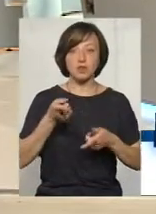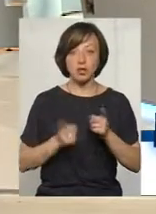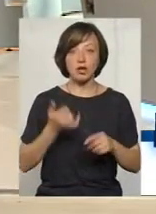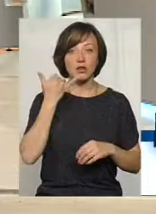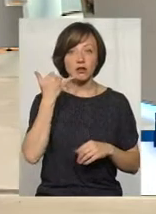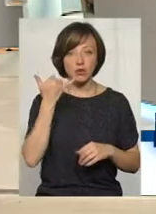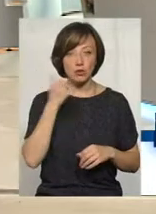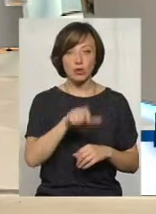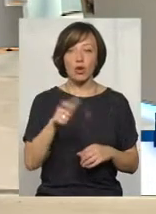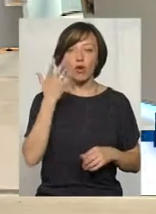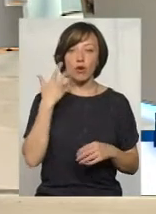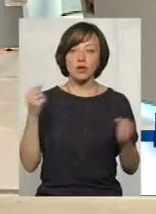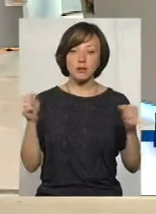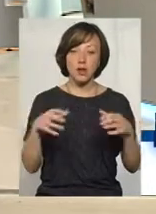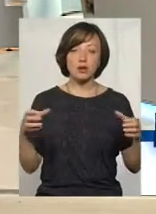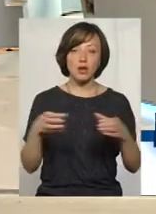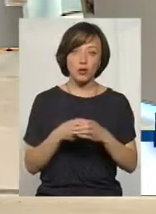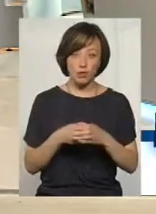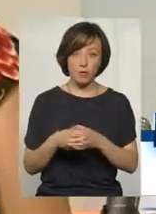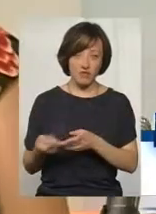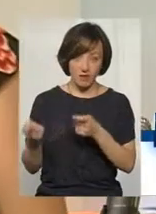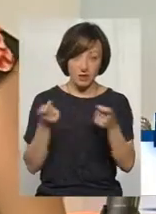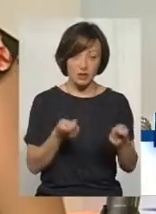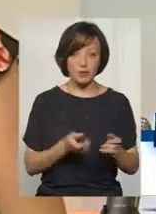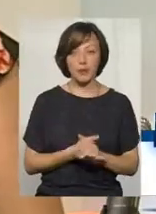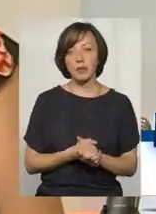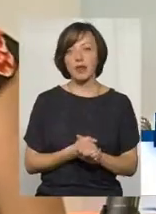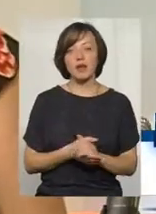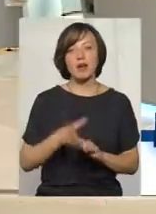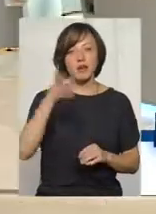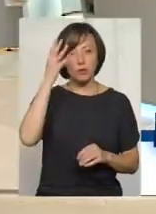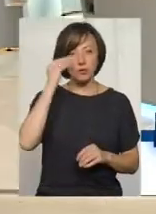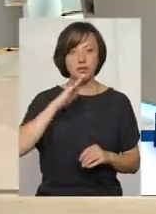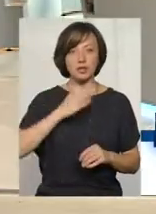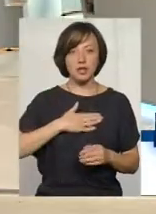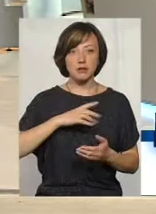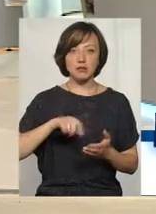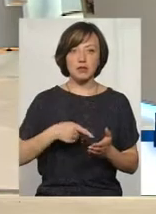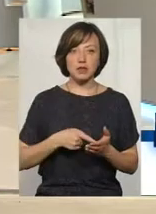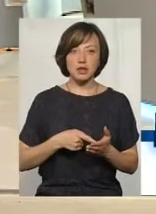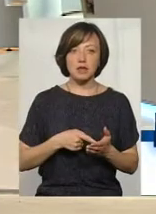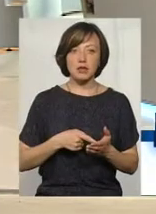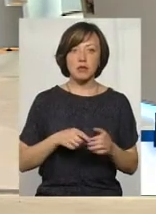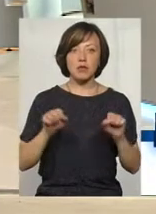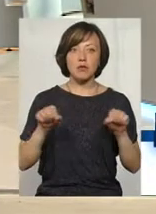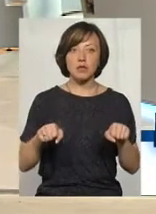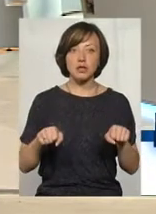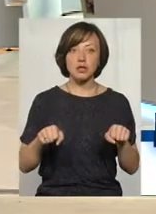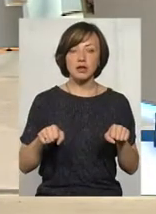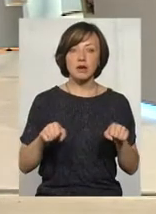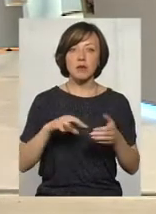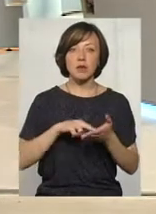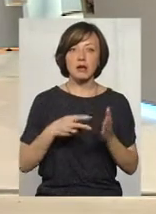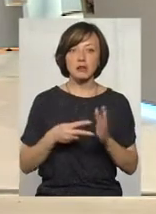люди телефонують, коли збирається група, він їх висе. Я враховуючи наше місто і цікавість до його історії, то певно, що треба все-таки